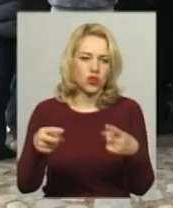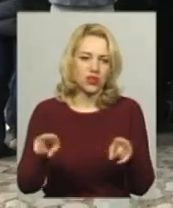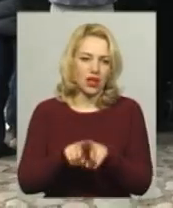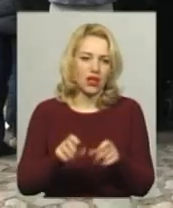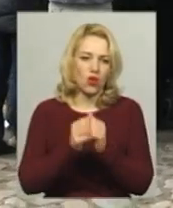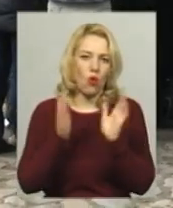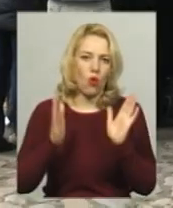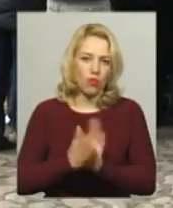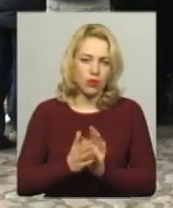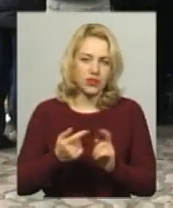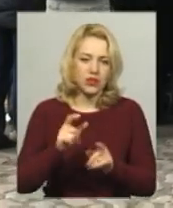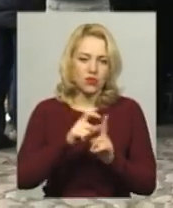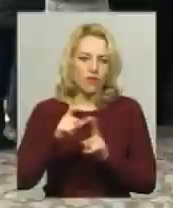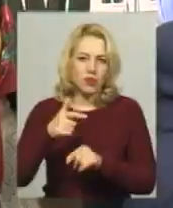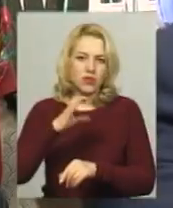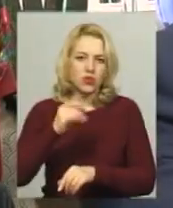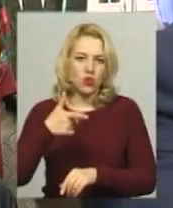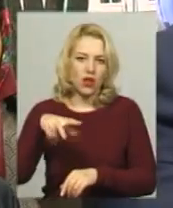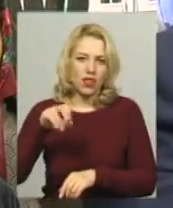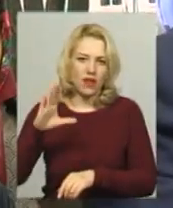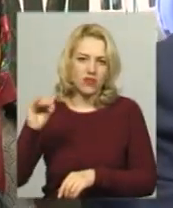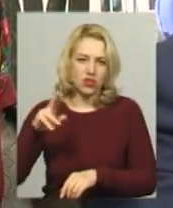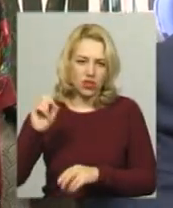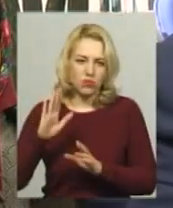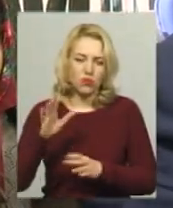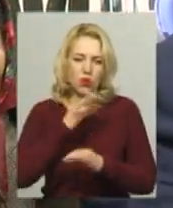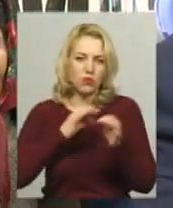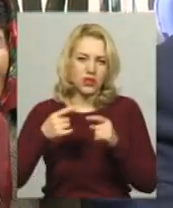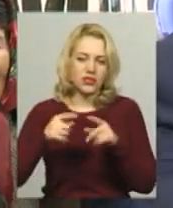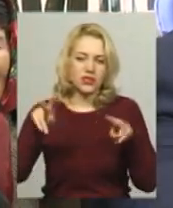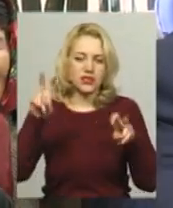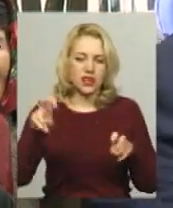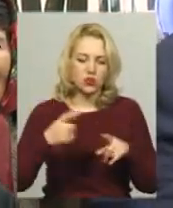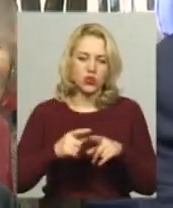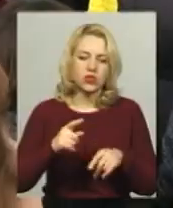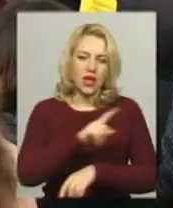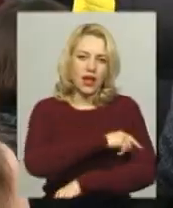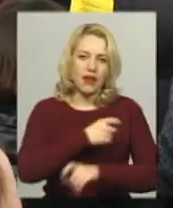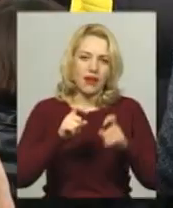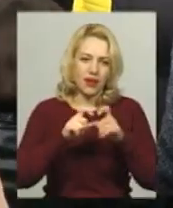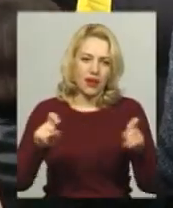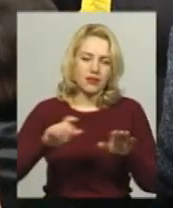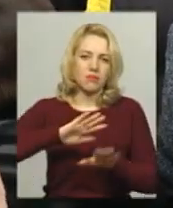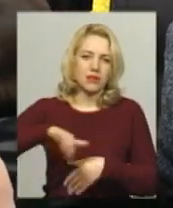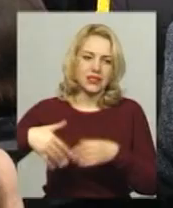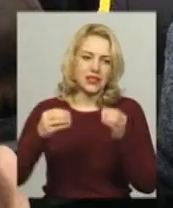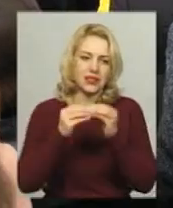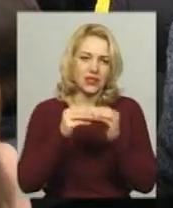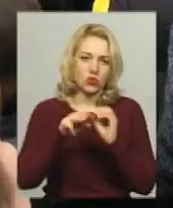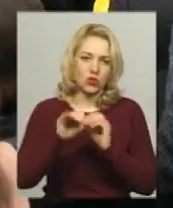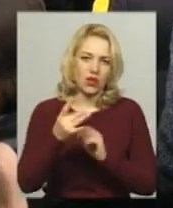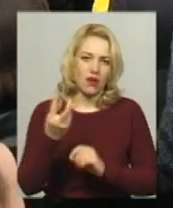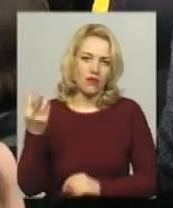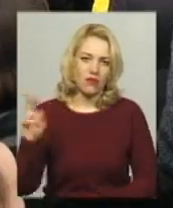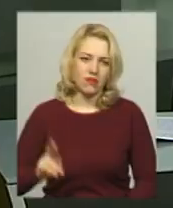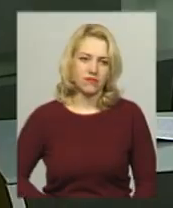За словами Якова Цуглевича, обговорюватимуть новий статус лікарні після 9 травня. Анастасія Олексюк, Дем'ян Цегольник, Новини, Поділя, Центр.